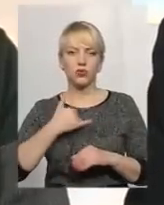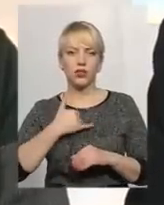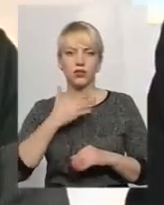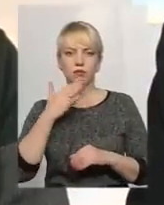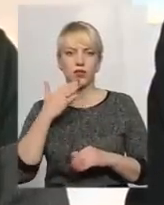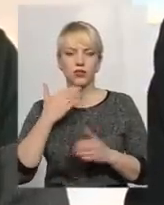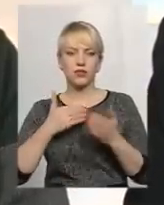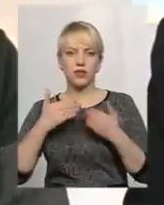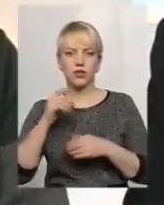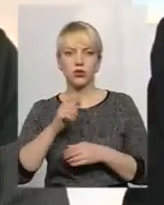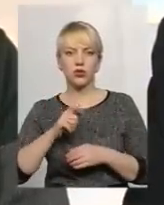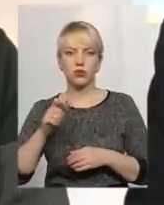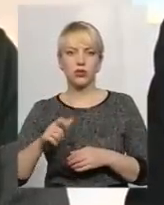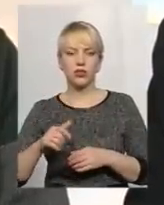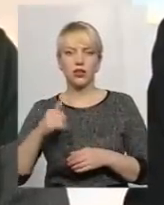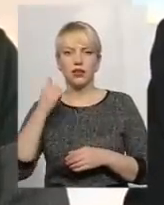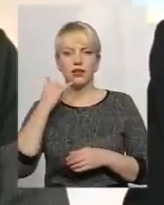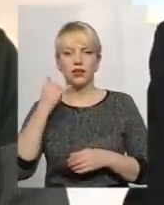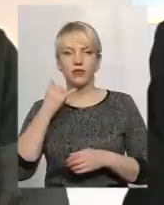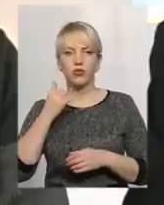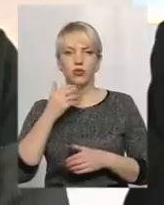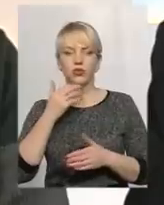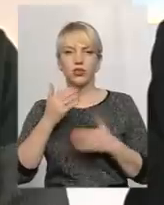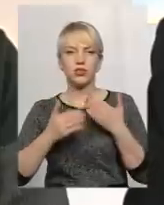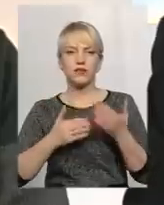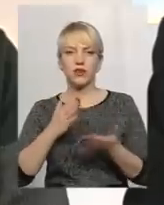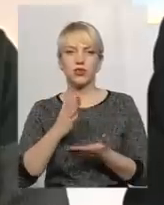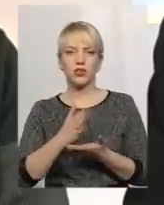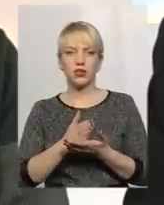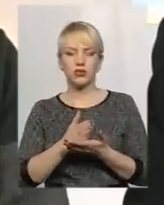звертаються громадян, телефонують, звернення йдуть.